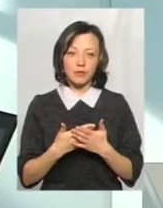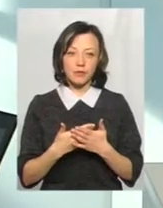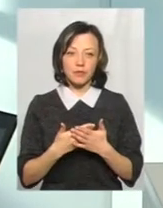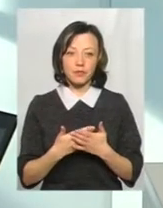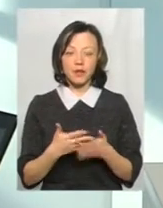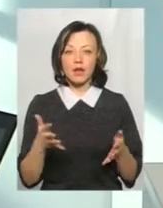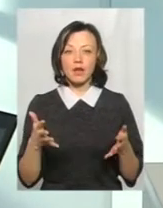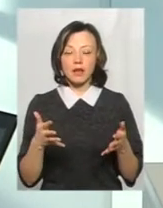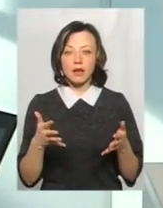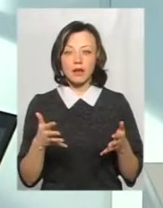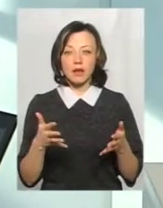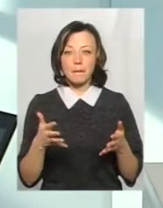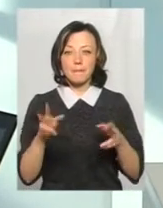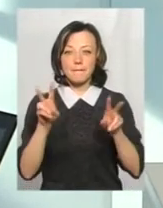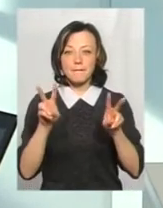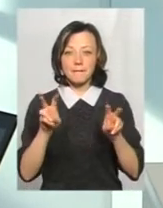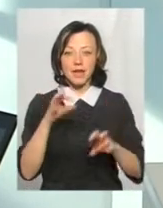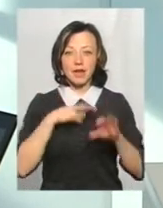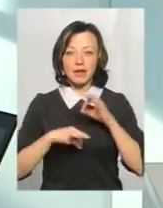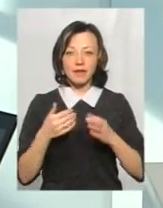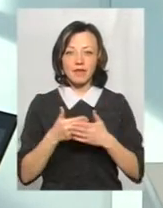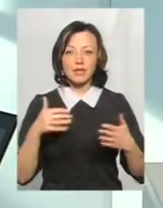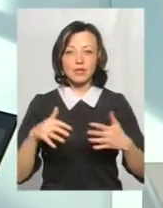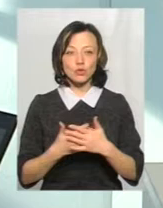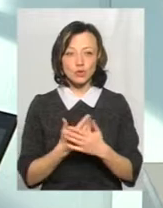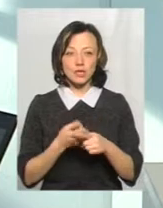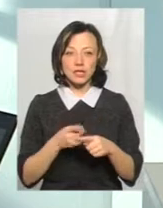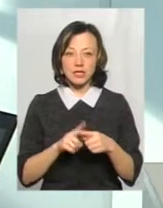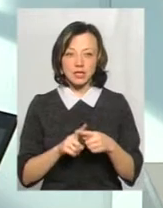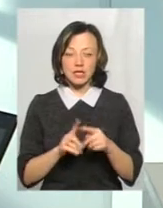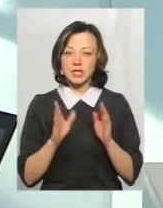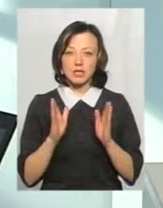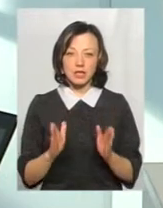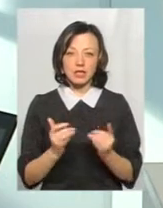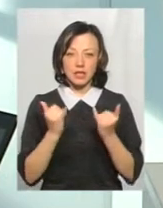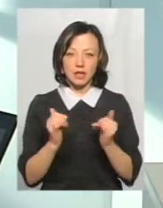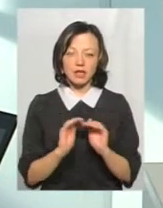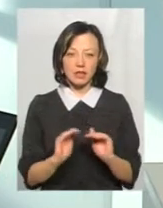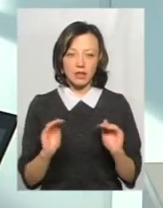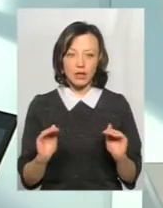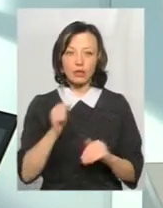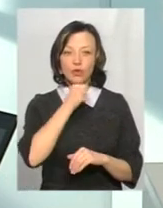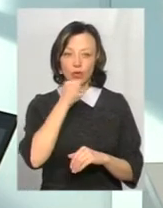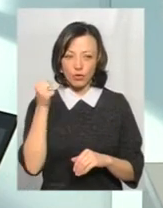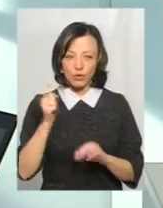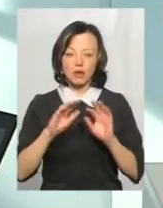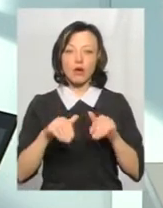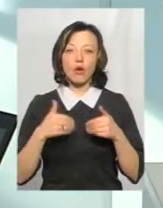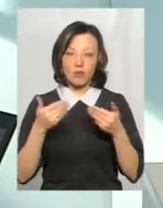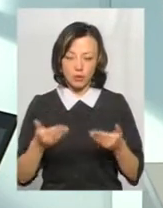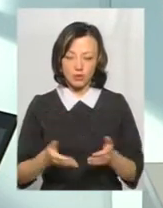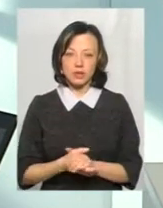комбіновані ліки від застуди, це тільки для дітей. Дорослим рекомендується.